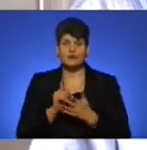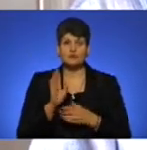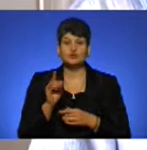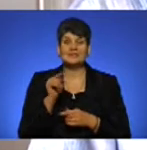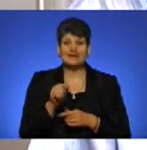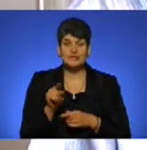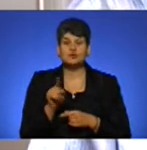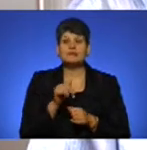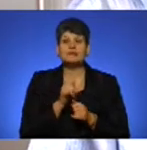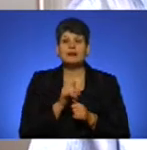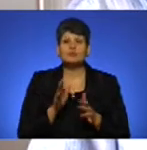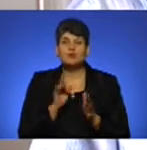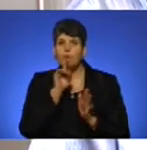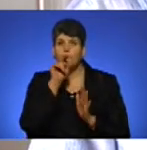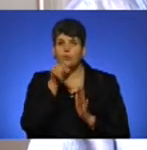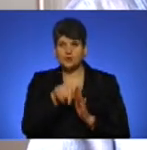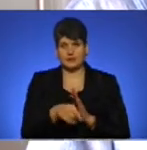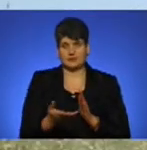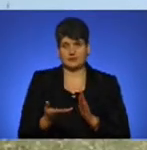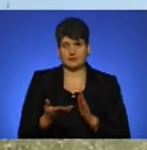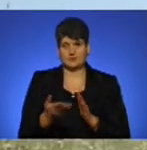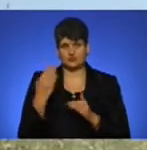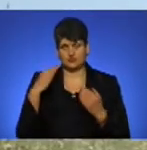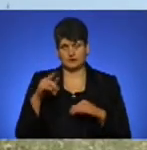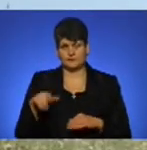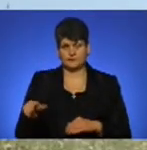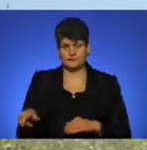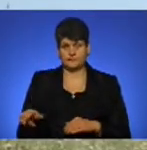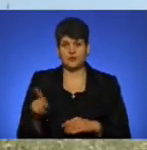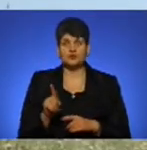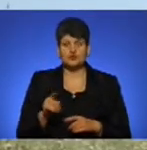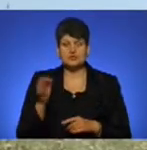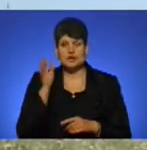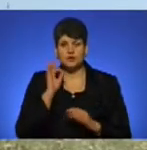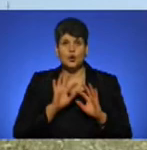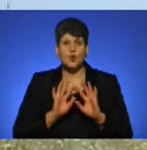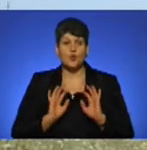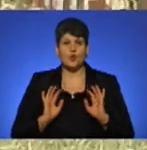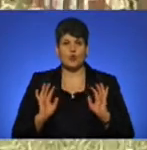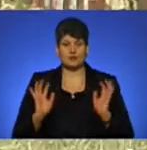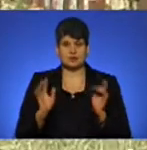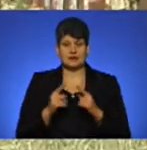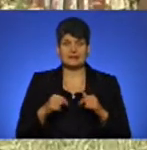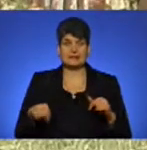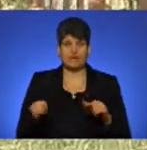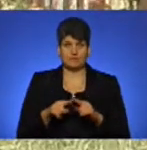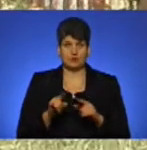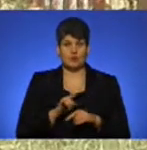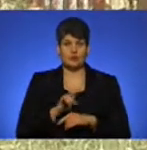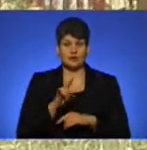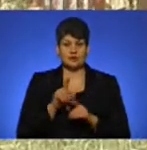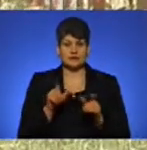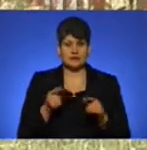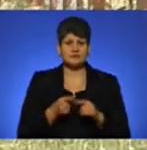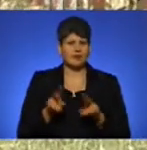унеможливлював проникнути зі сторони сторонніх осіб. Що ж до згаданої огорожі навколо території литовища, то це